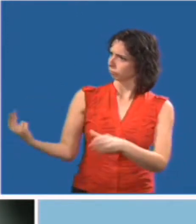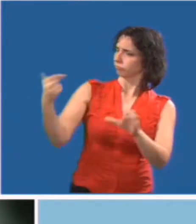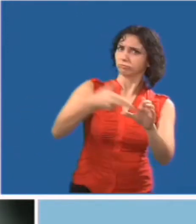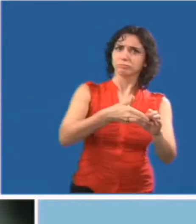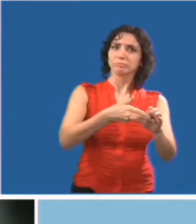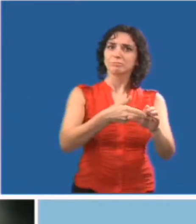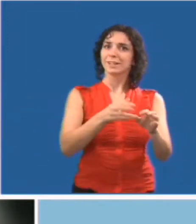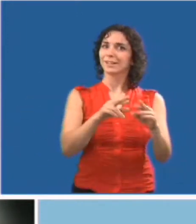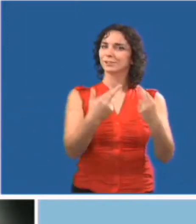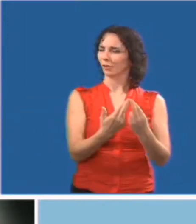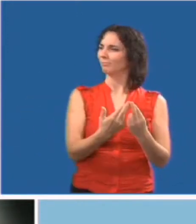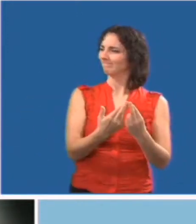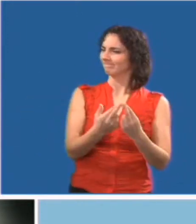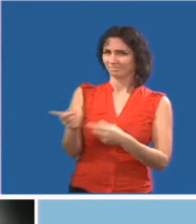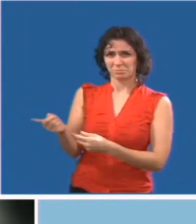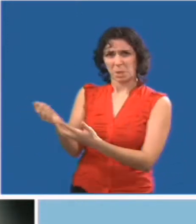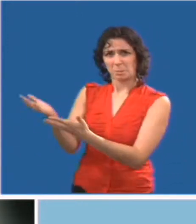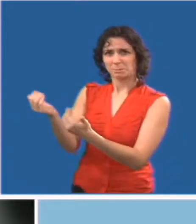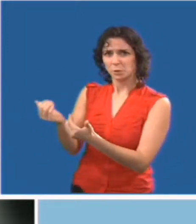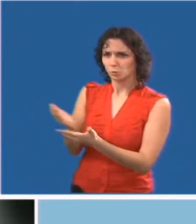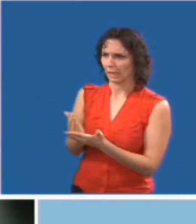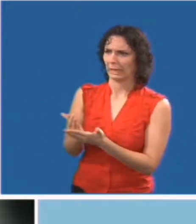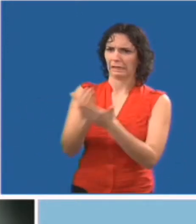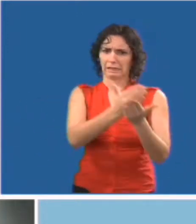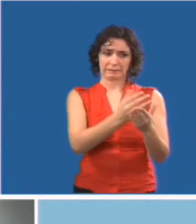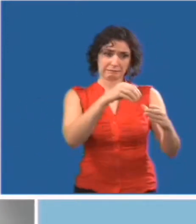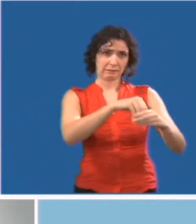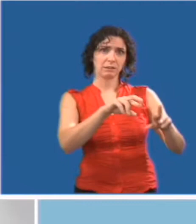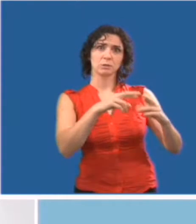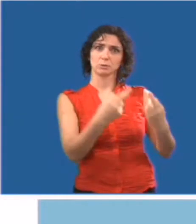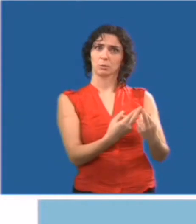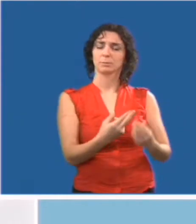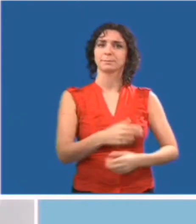assistera à la réunion et aura besoin d'aide.